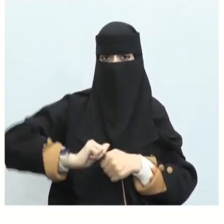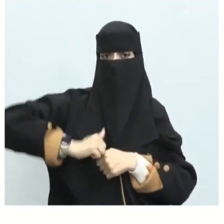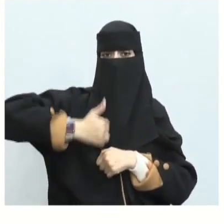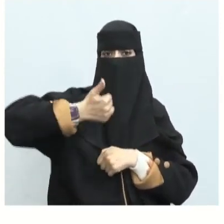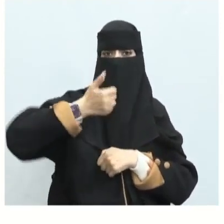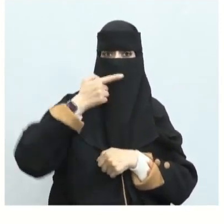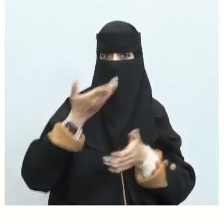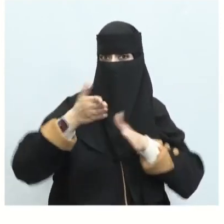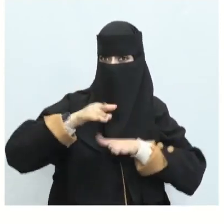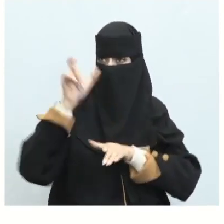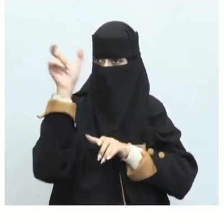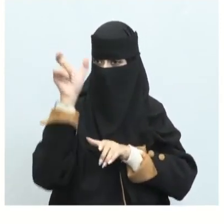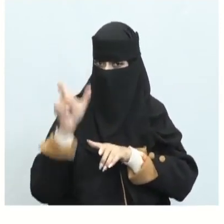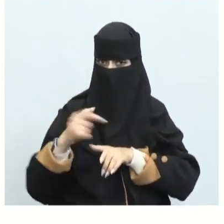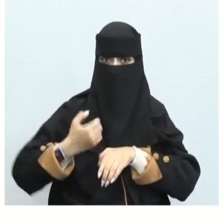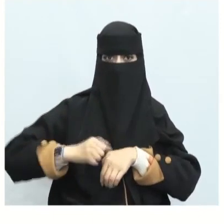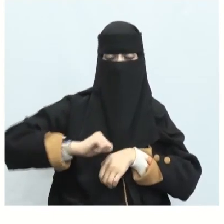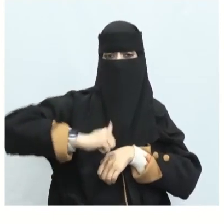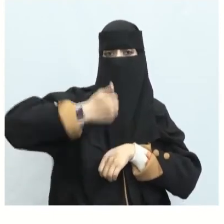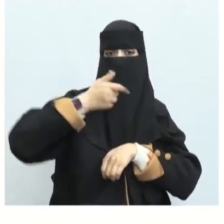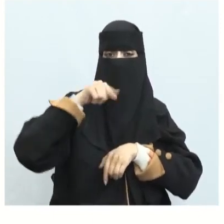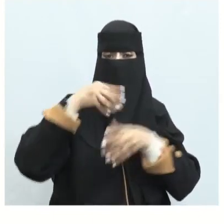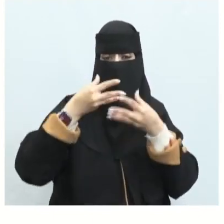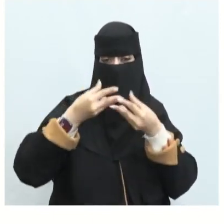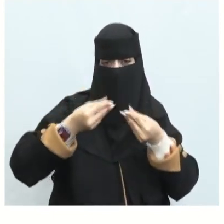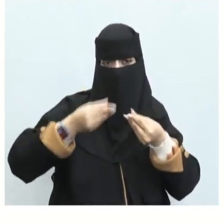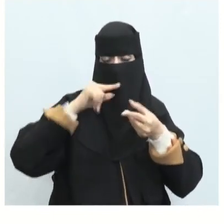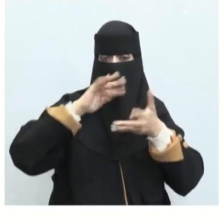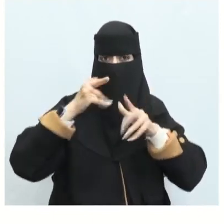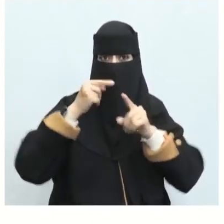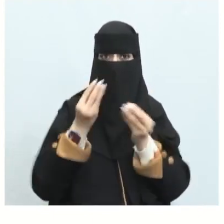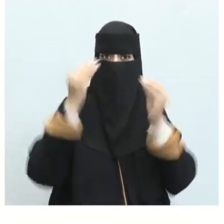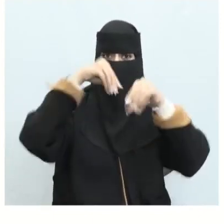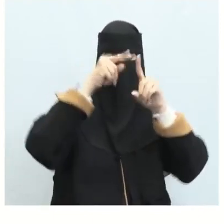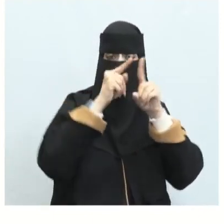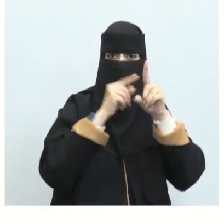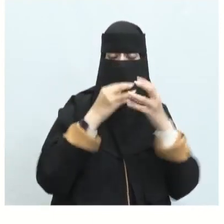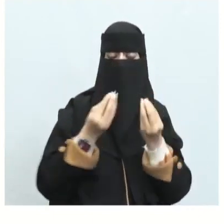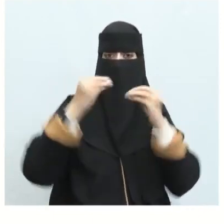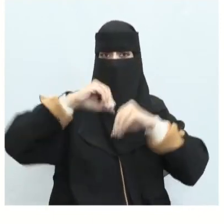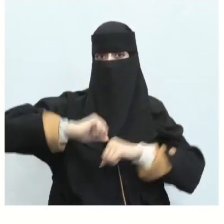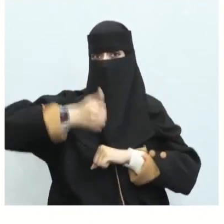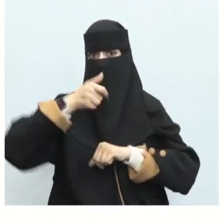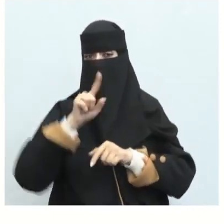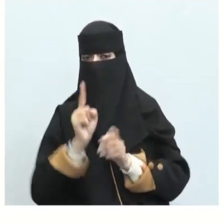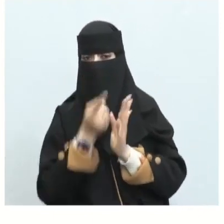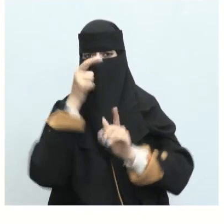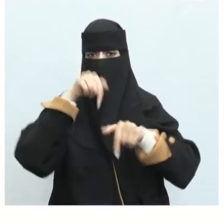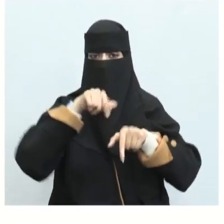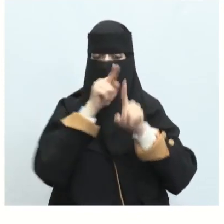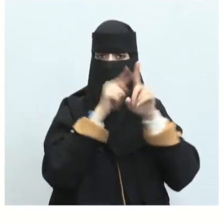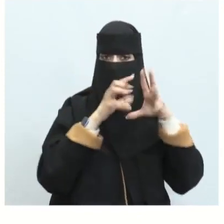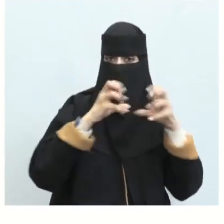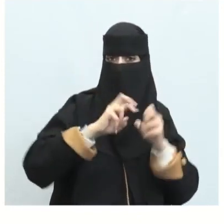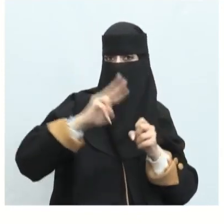أكثر ألفاظ الشعر الجاهلي للفخامة لكنها ترق في بعض المضامين وتزداد فخامة وغرابة في مضامين أخرى من